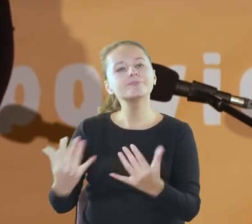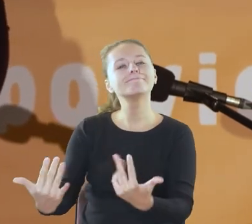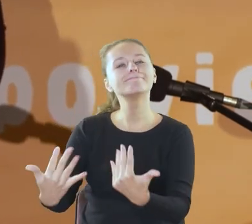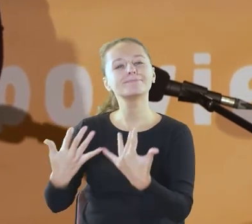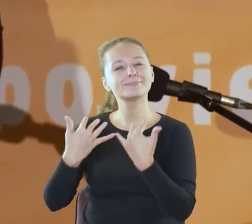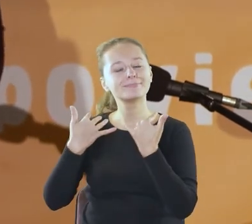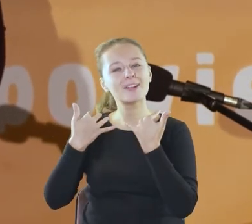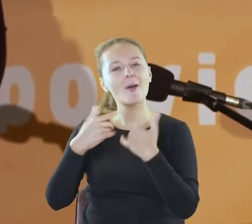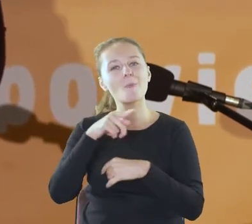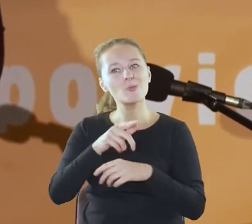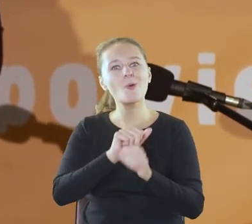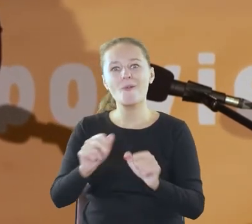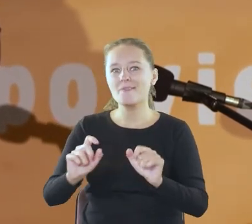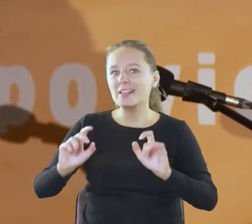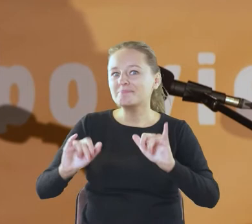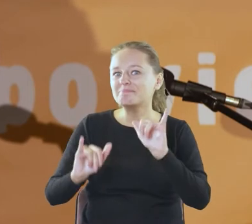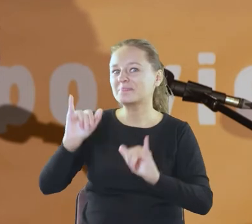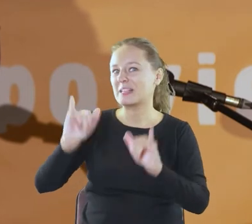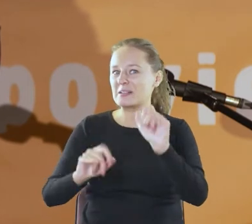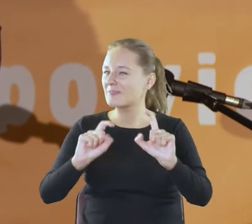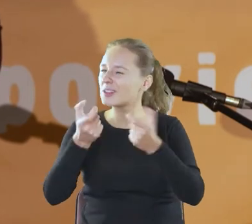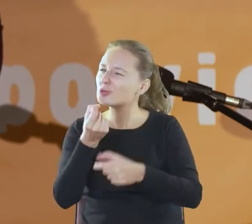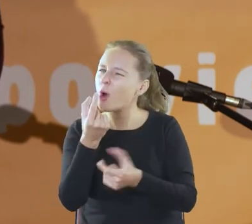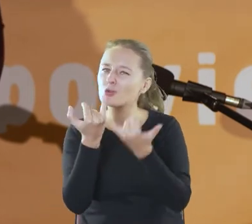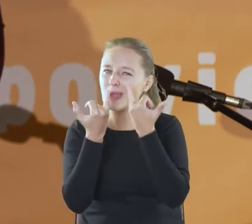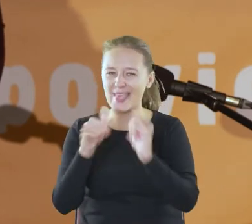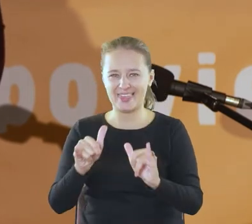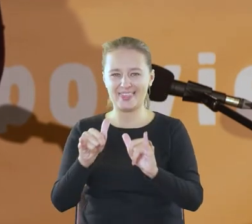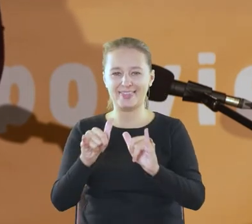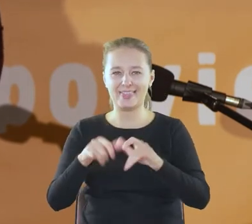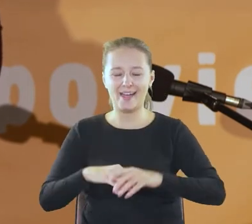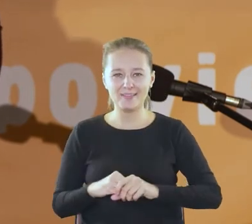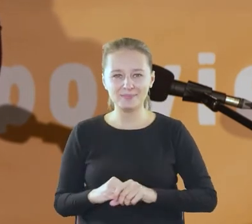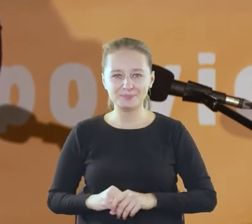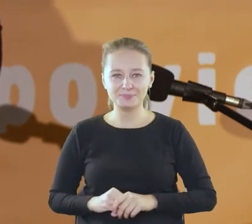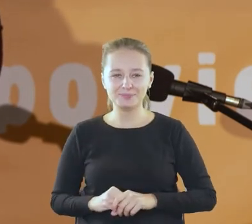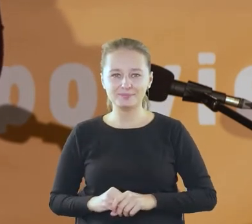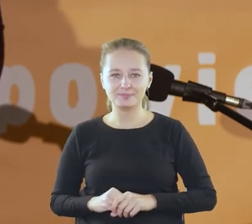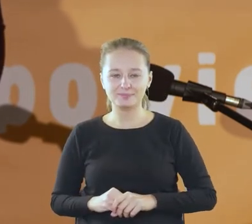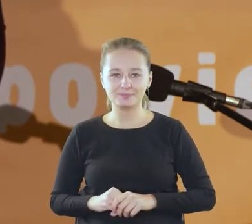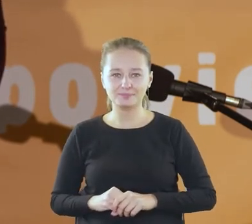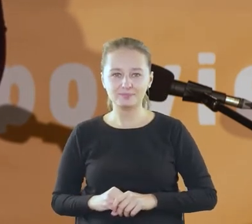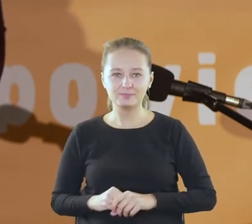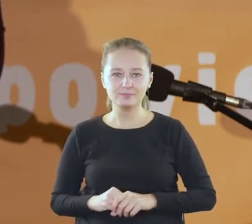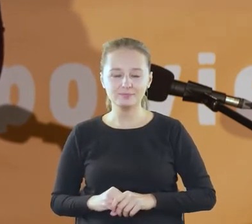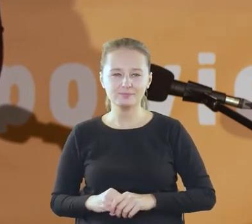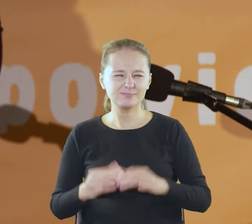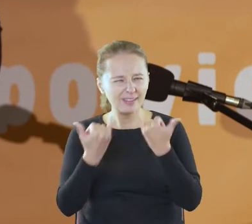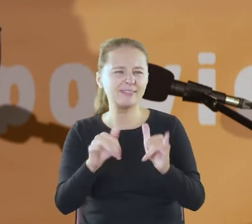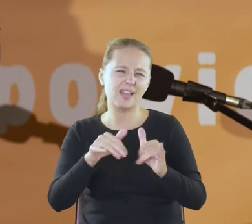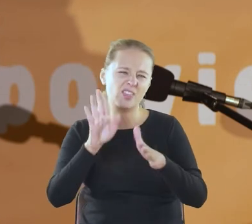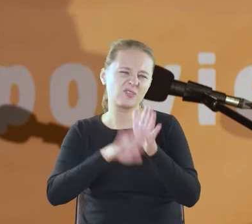bo jest to event, jakaś impreza troszkę inna niż po prostu funkcjonowanie biblioteki.